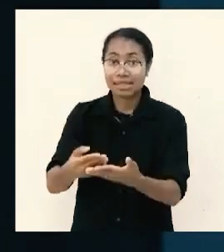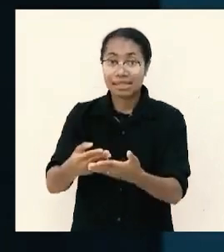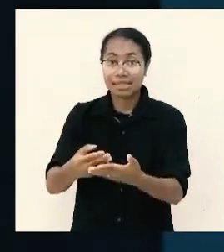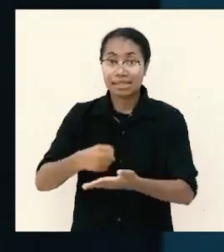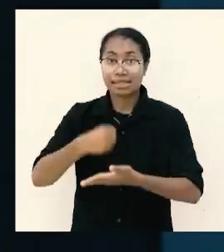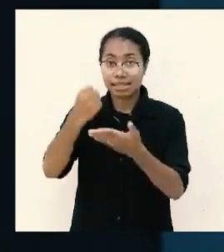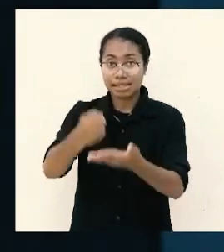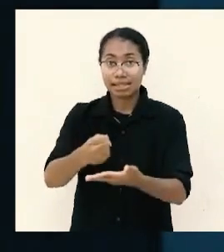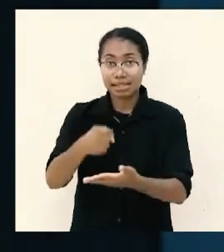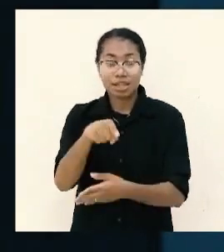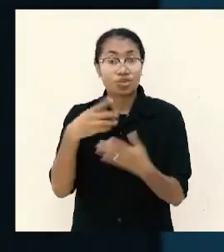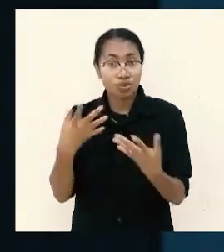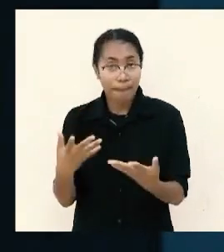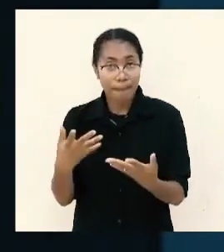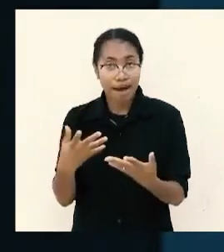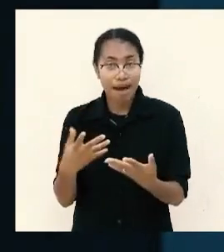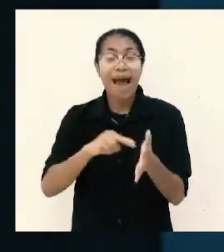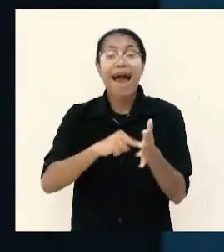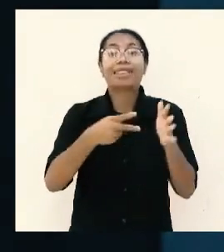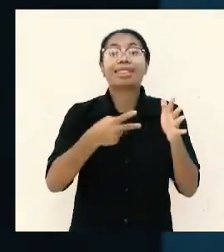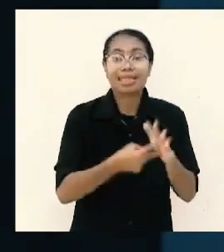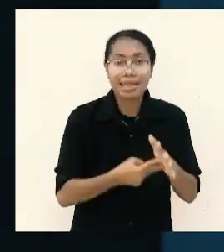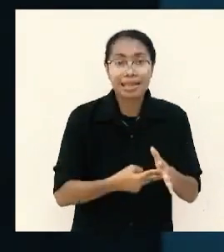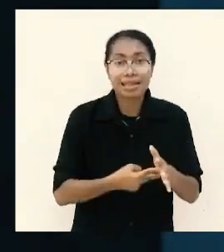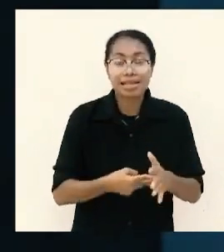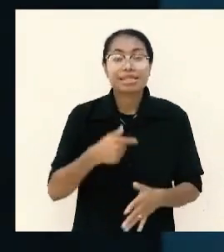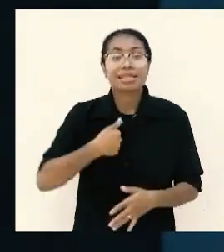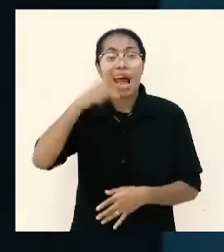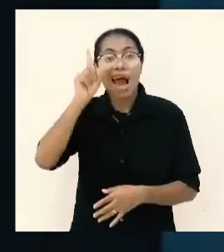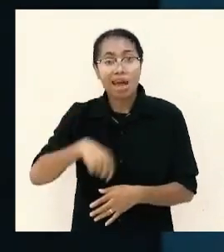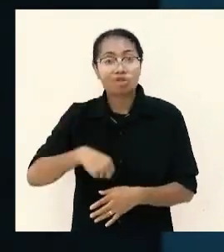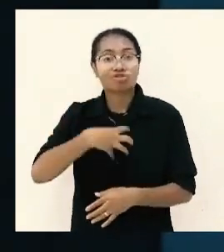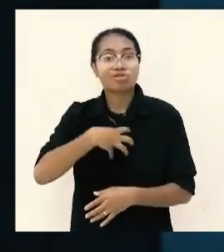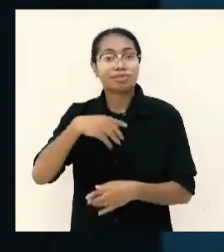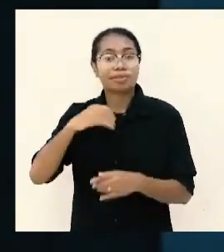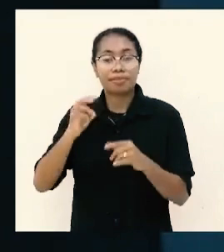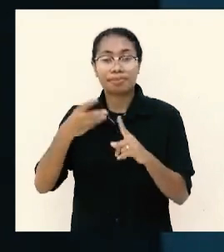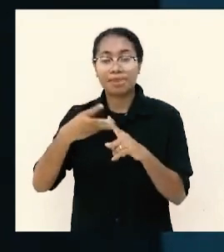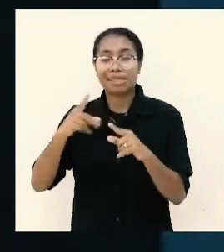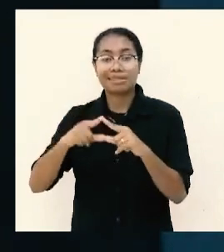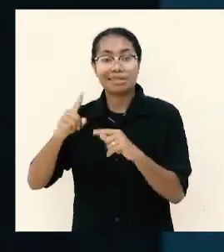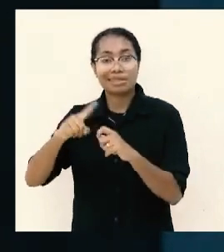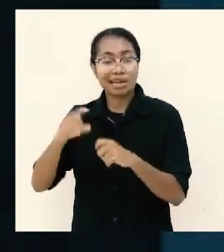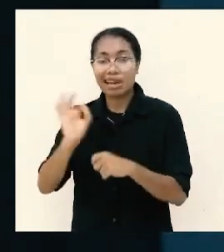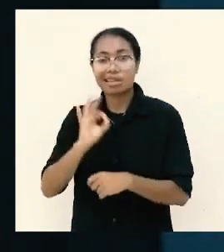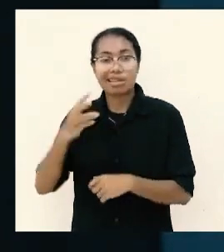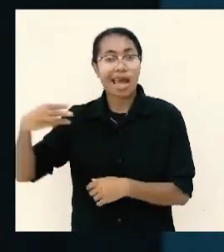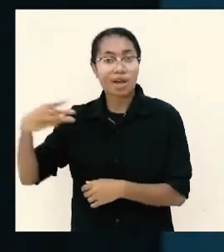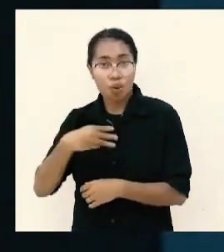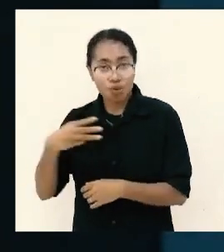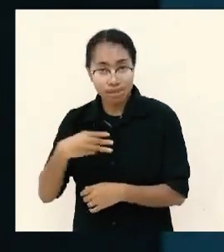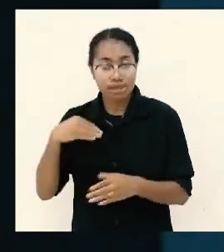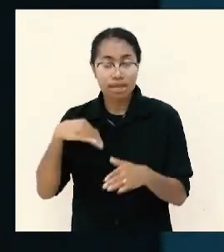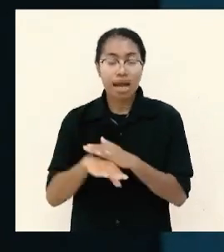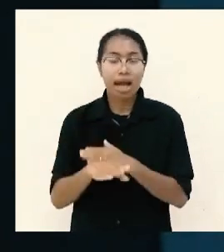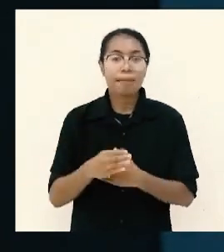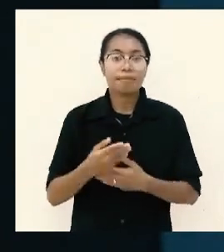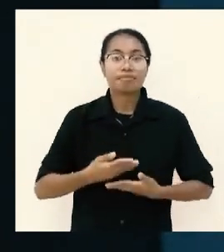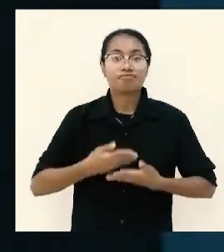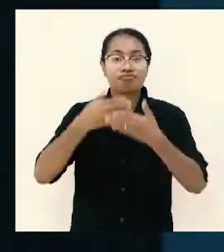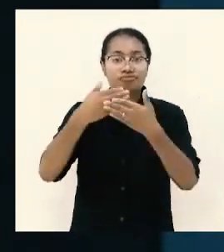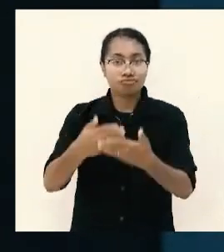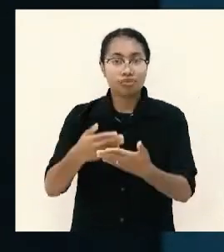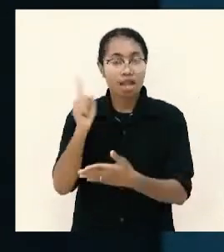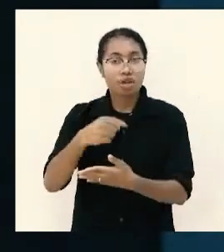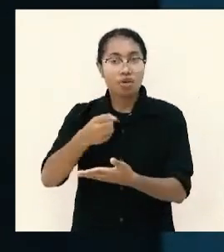maka saya bersikap bijak dan tidak egois di dalam memberikan atau